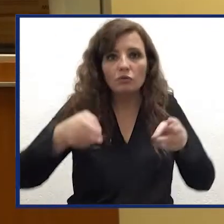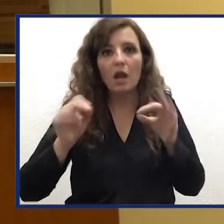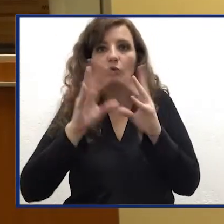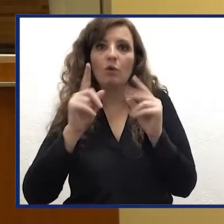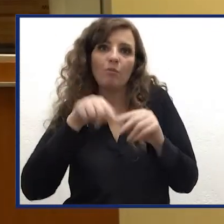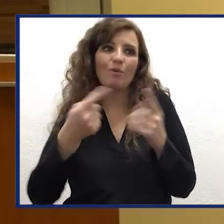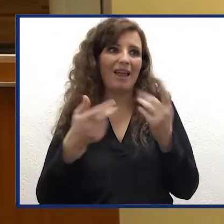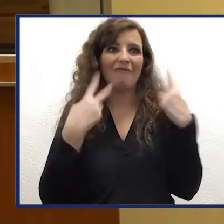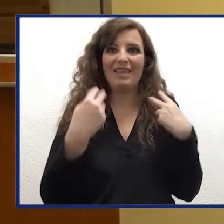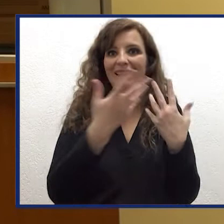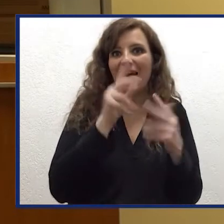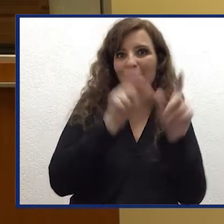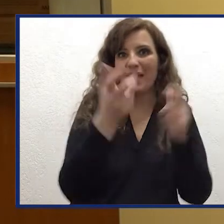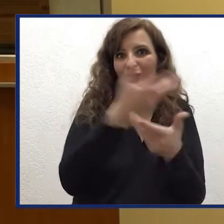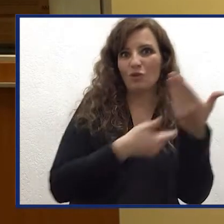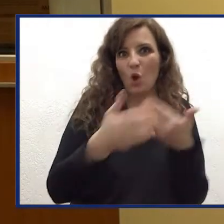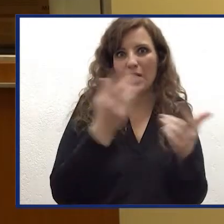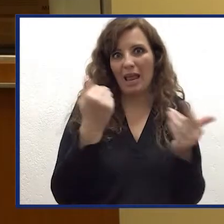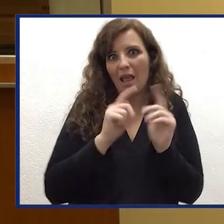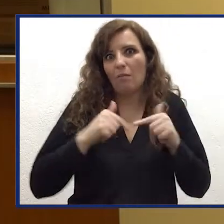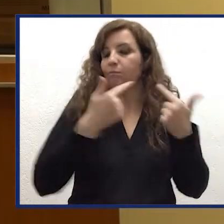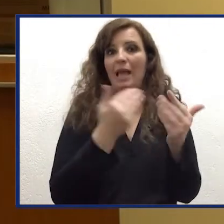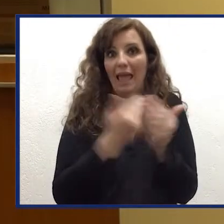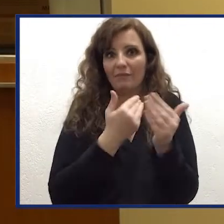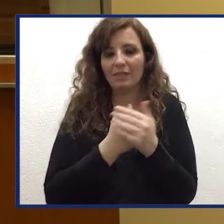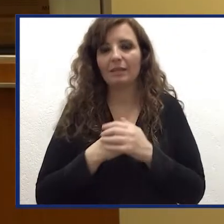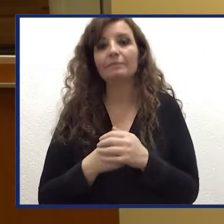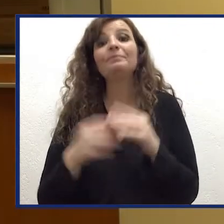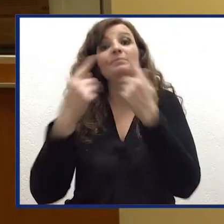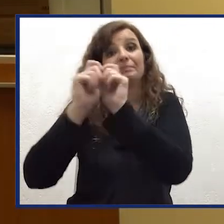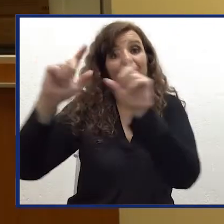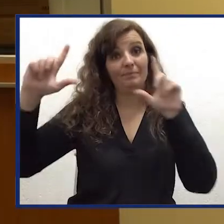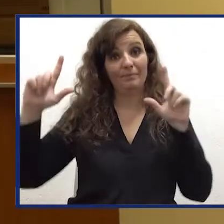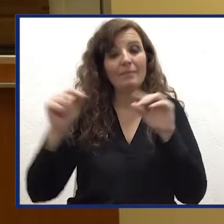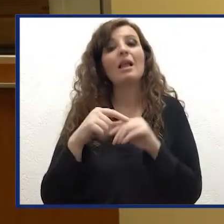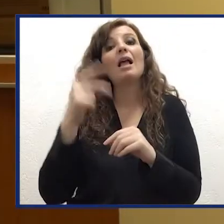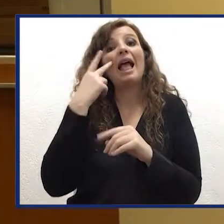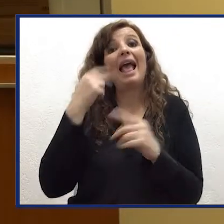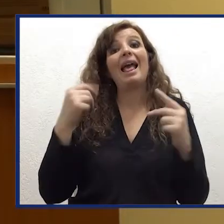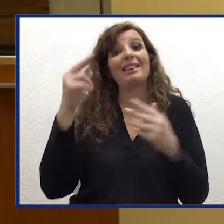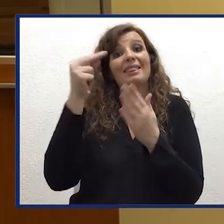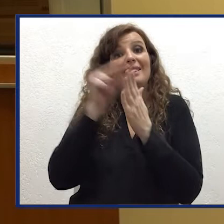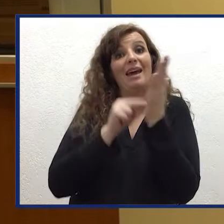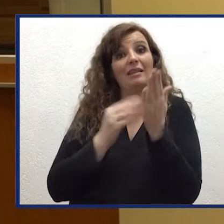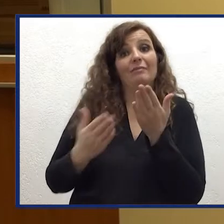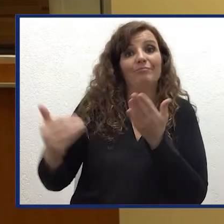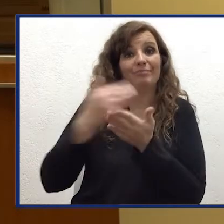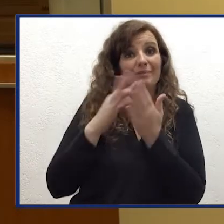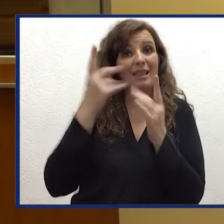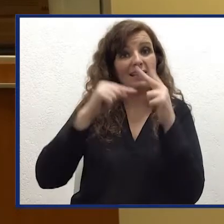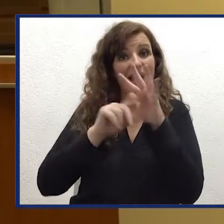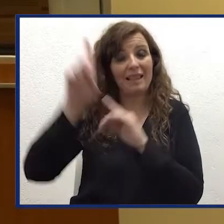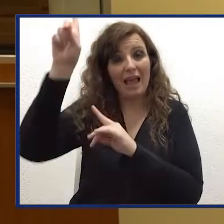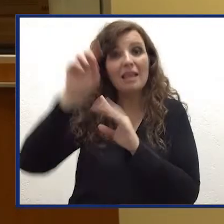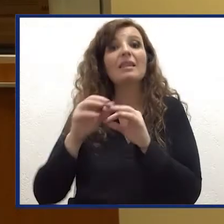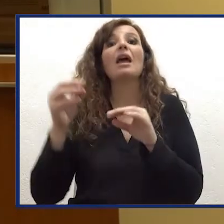ma anche proprio sull'attività sociale. In questa slide mostriamo come i dati polari, satellitari polari, nuovo